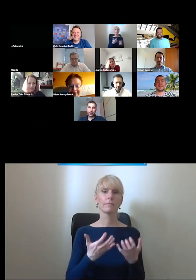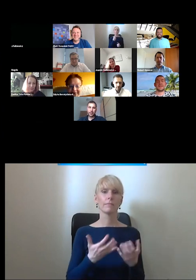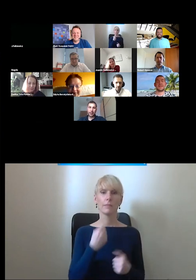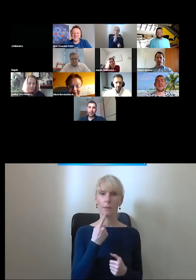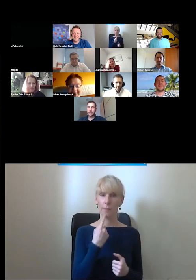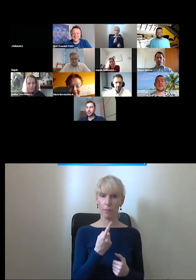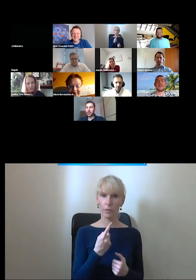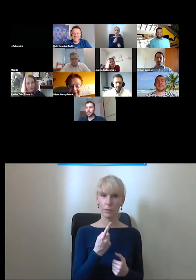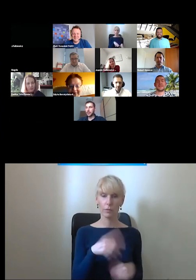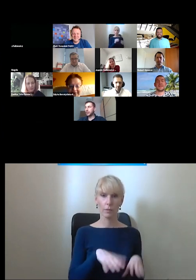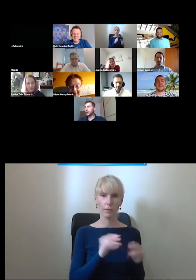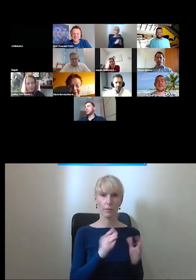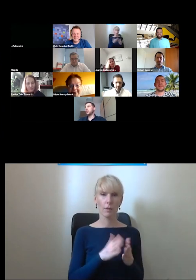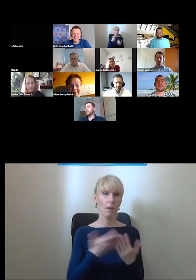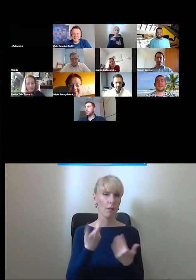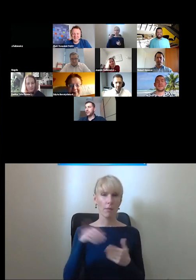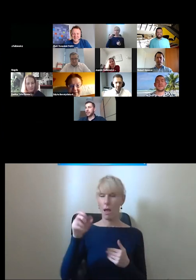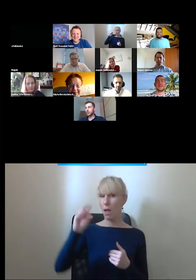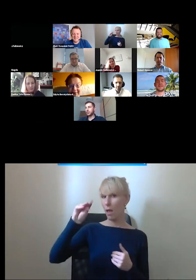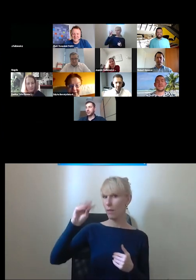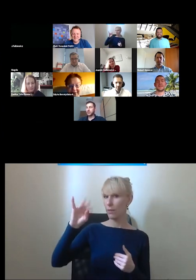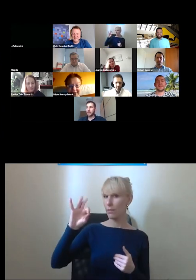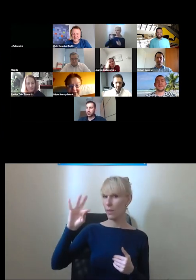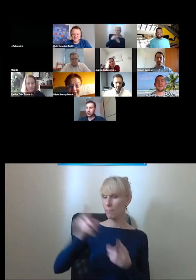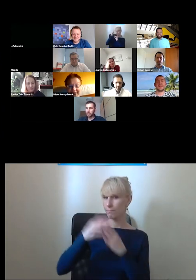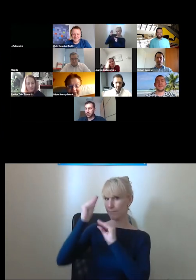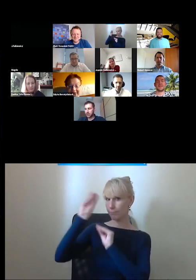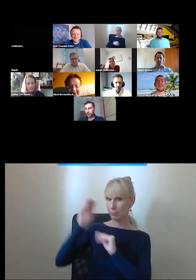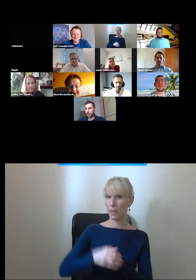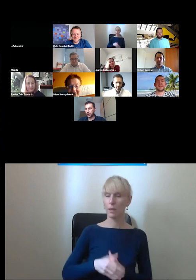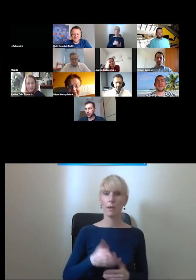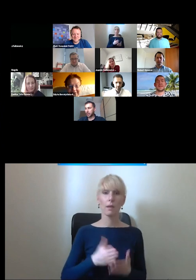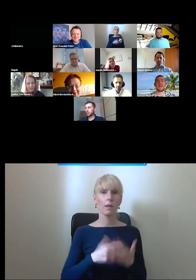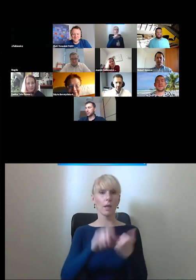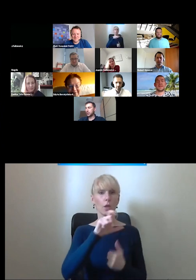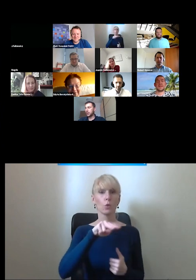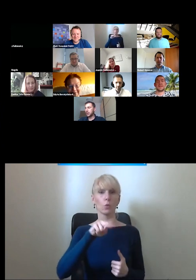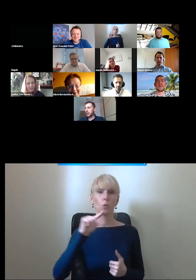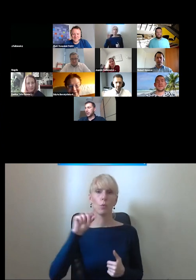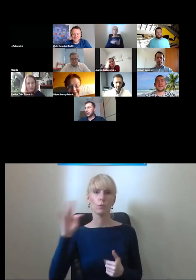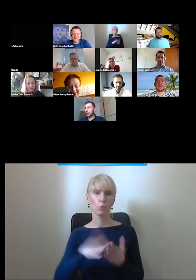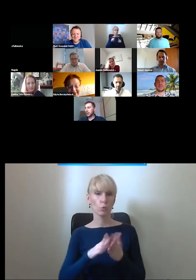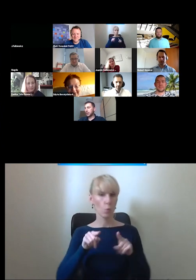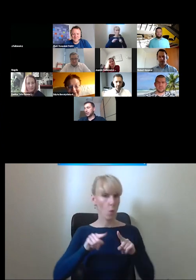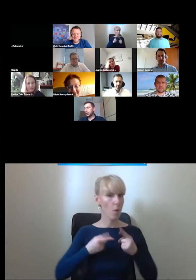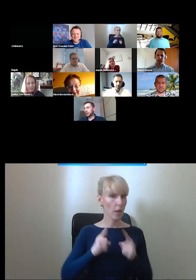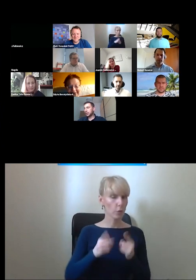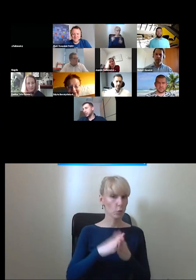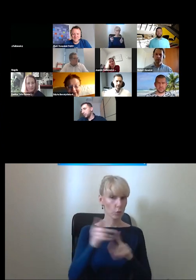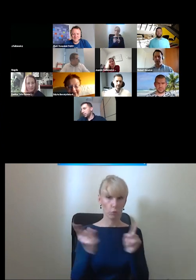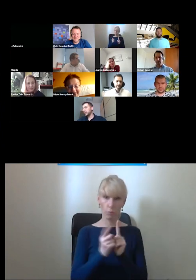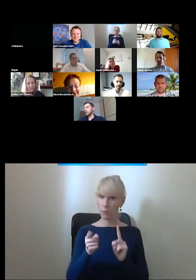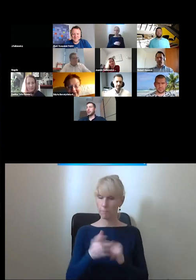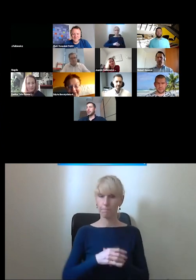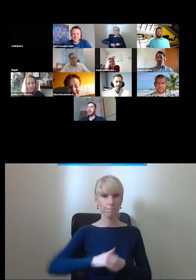Pani Edycie przekazywałem jestem pod wielkim wrażeniem przede wszystkim że CUP te spotkania organizuje i